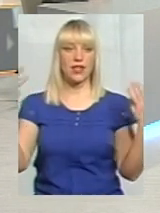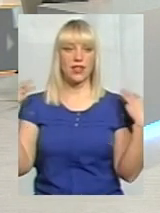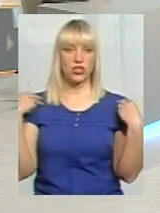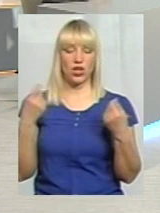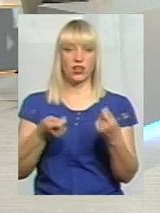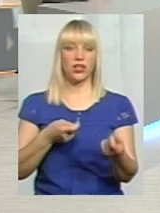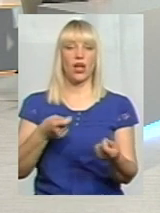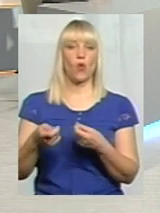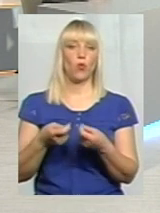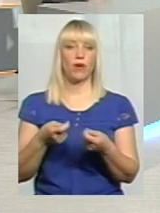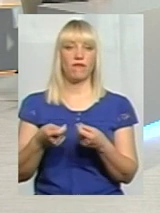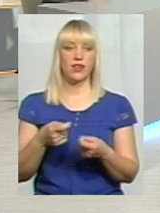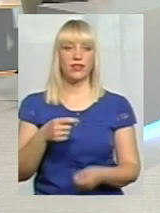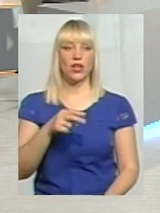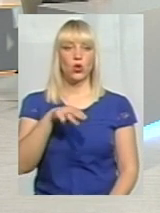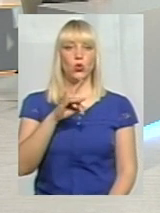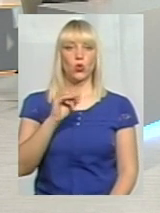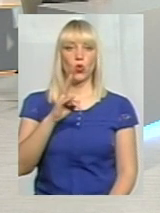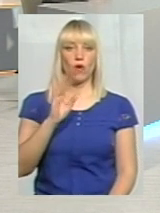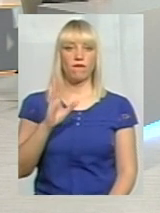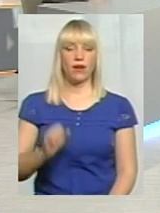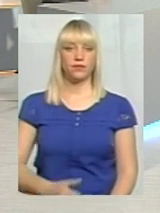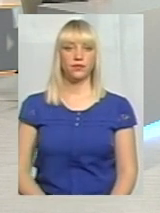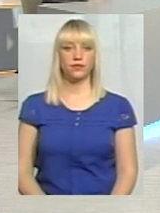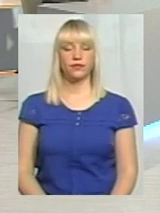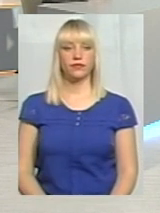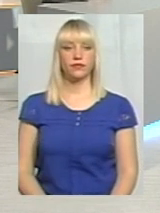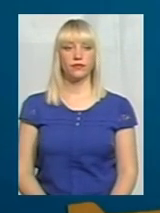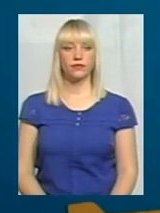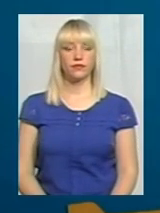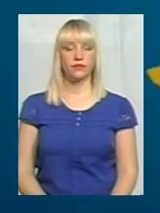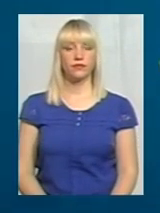управління пані Ірини Трунової. Прошу, послухаємо.